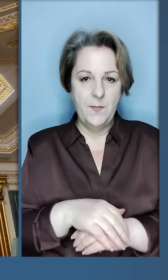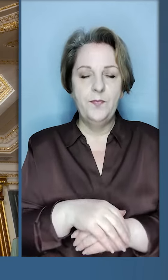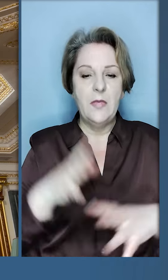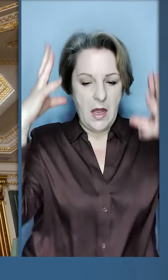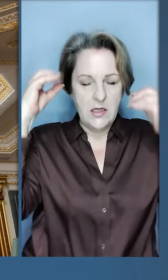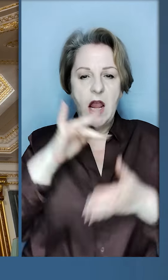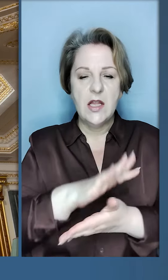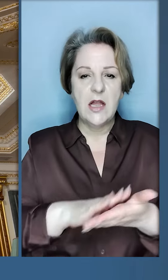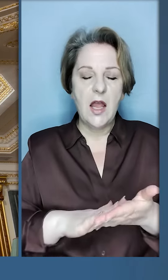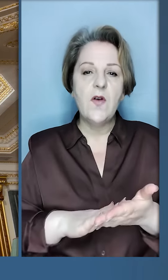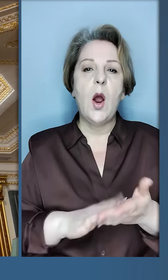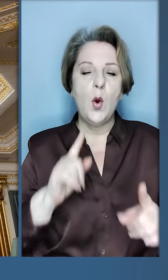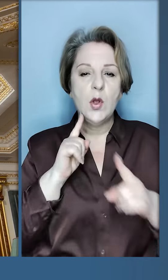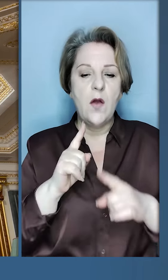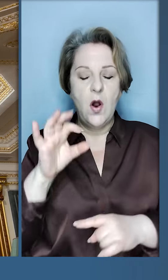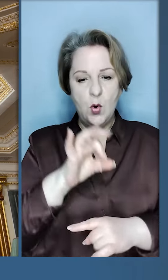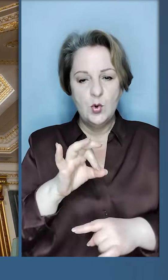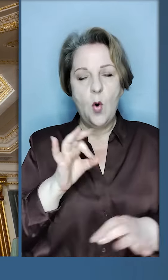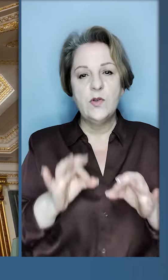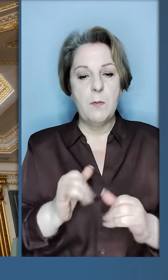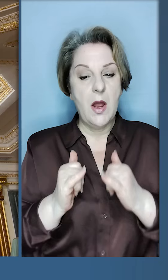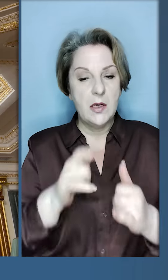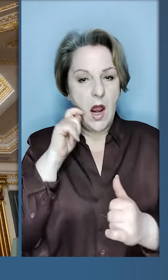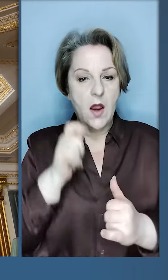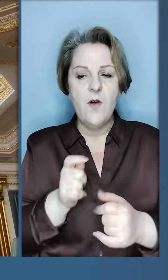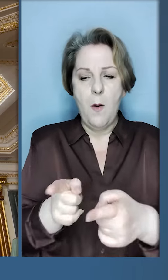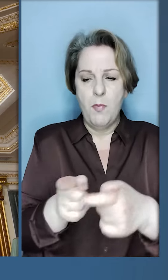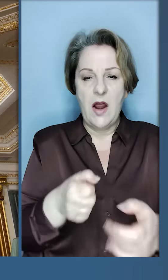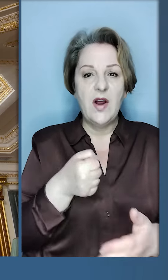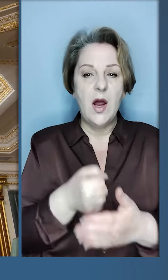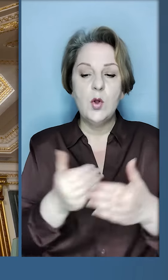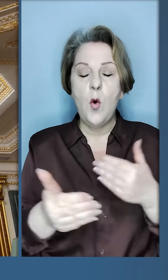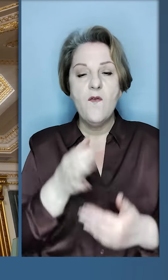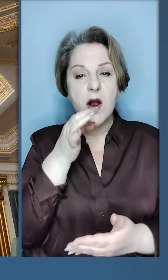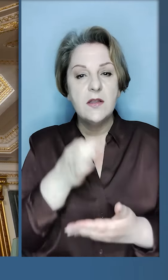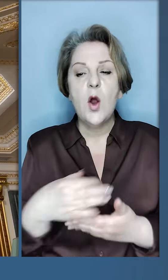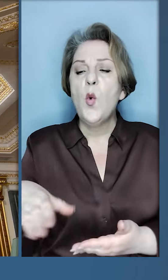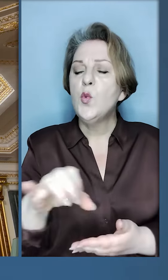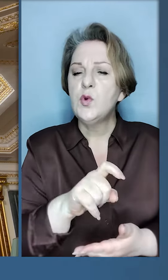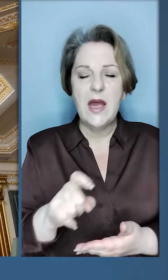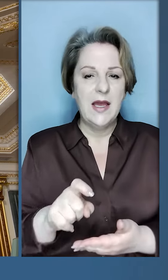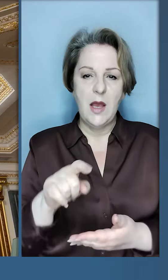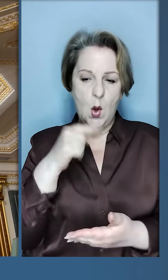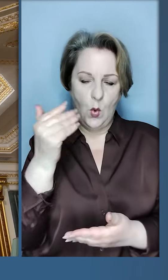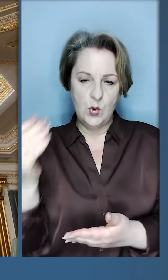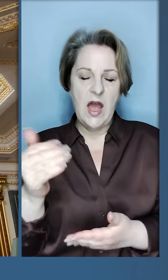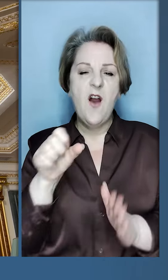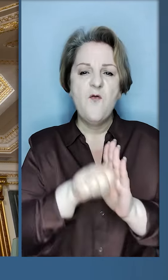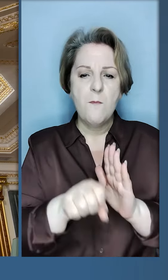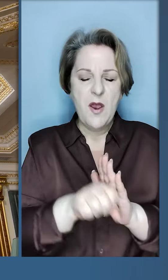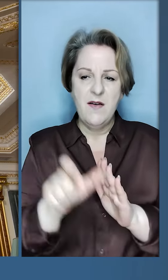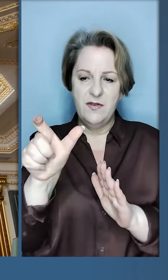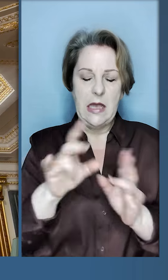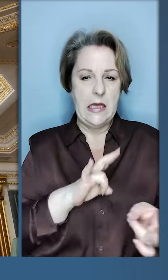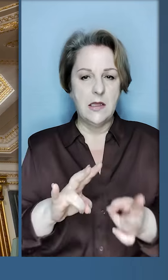триває конференція щодо справедливості для України, тобто щодо притягнення до відповідальності усіх російських вбивців